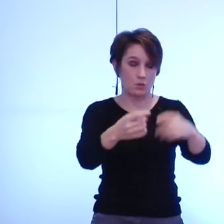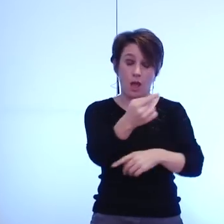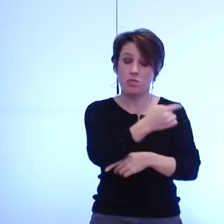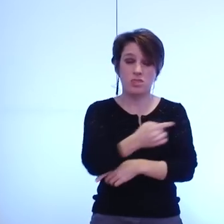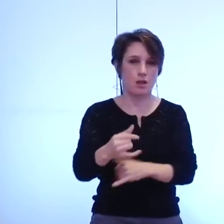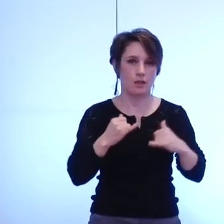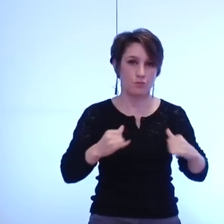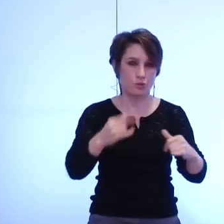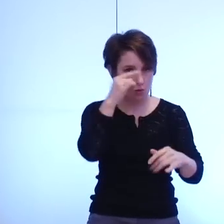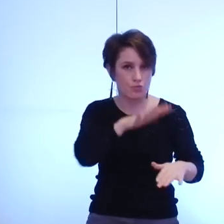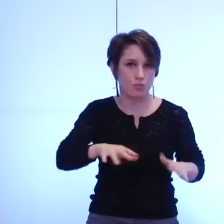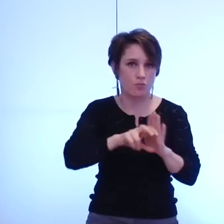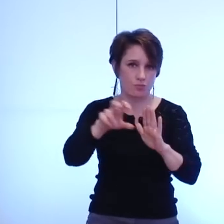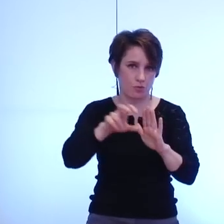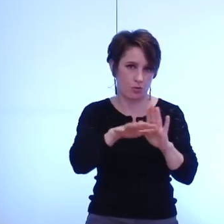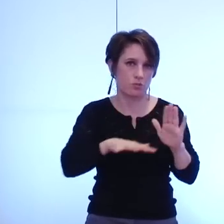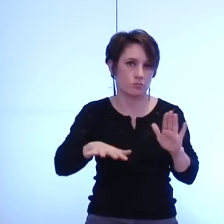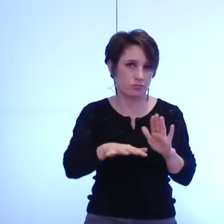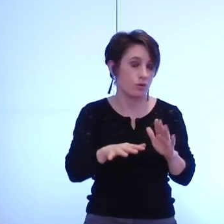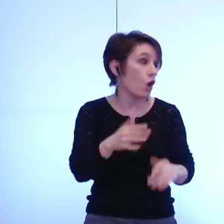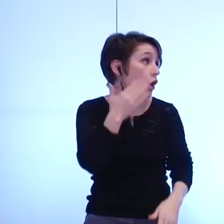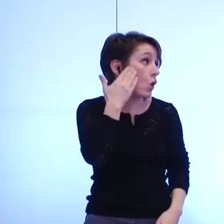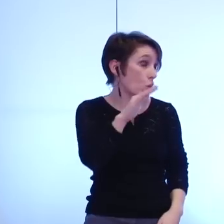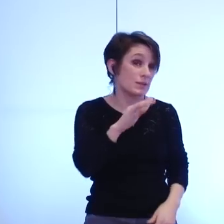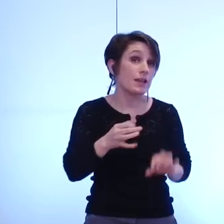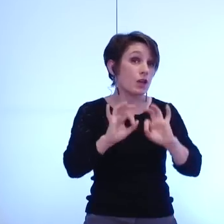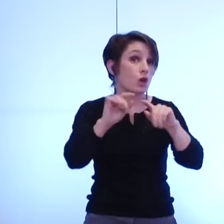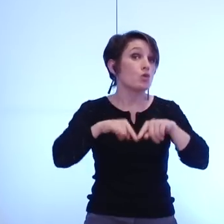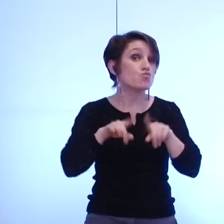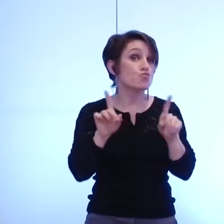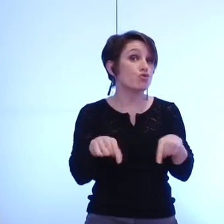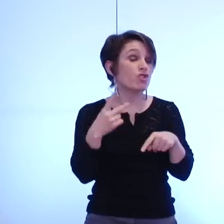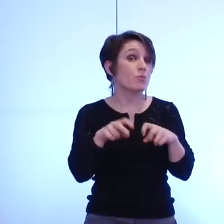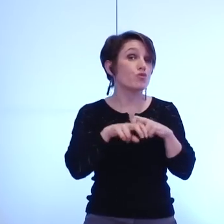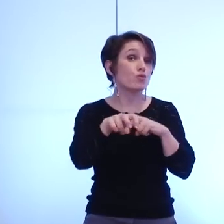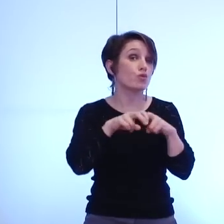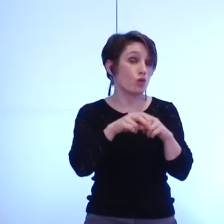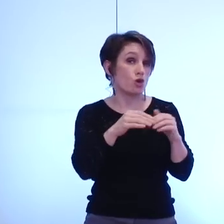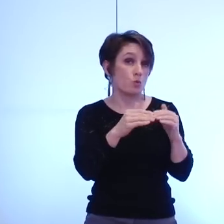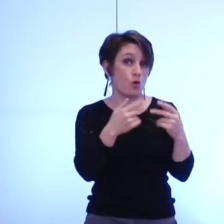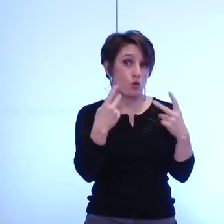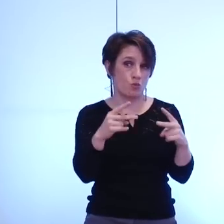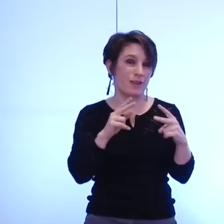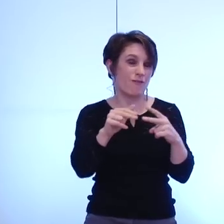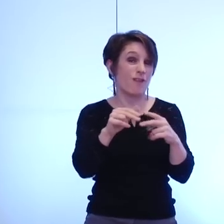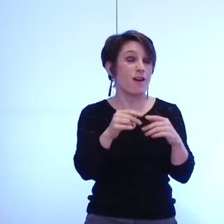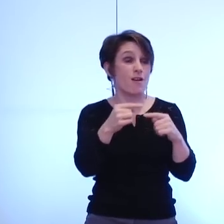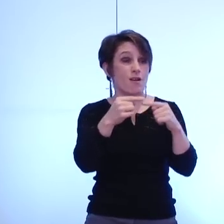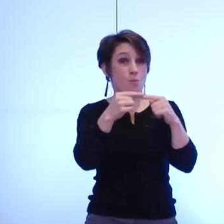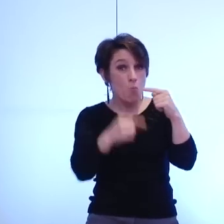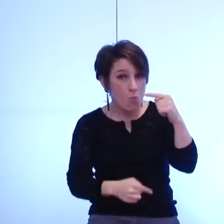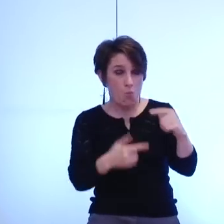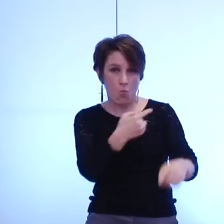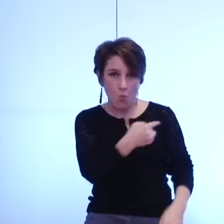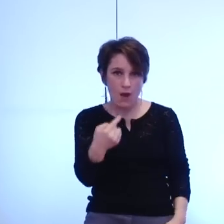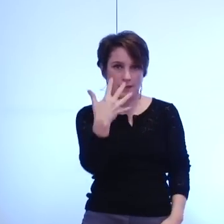que le budget des transports en commun sera amputé de 5 millions il y en